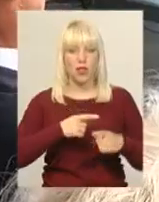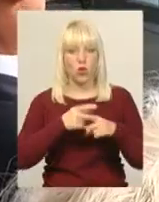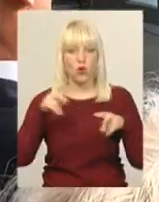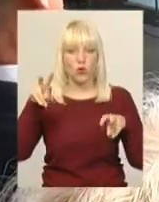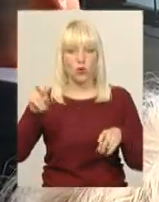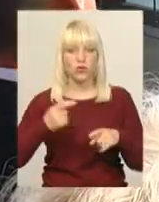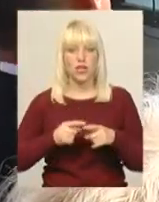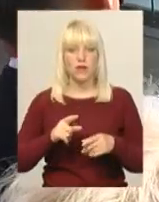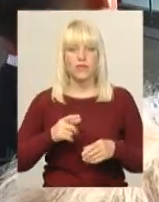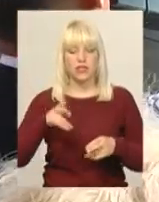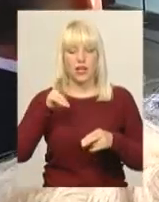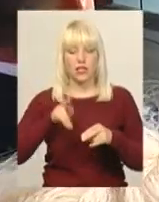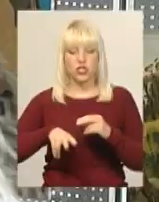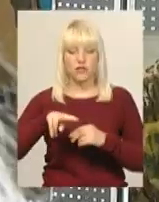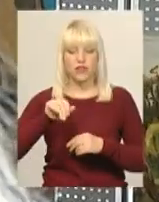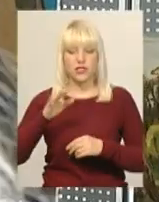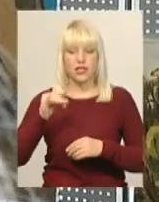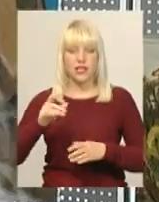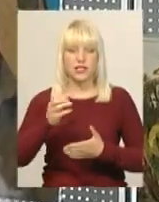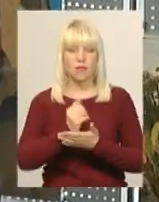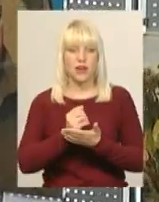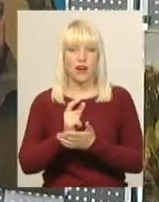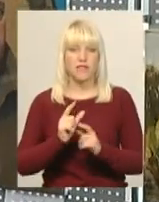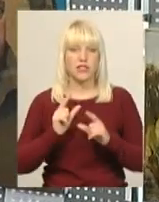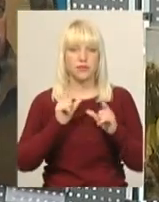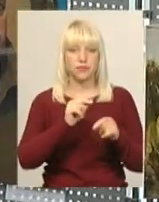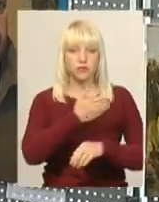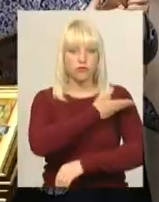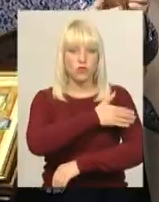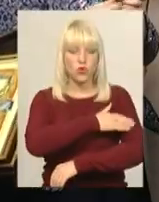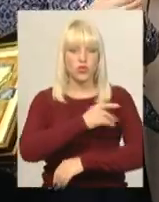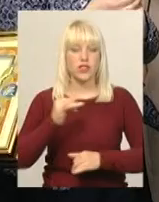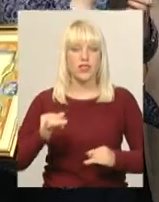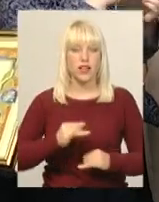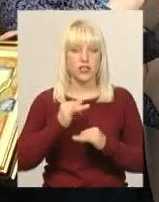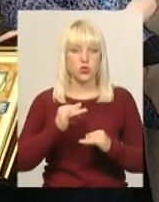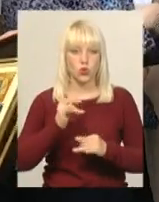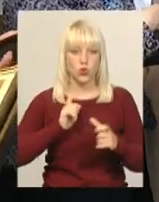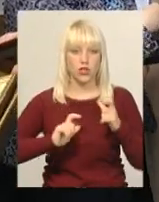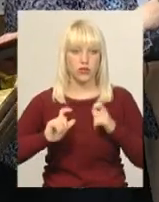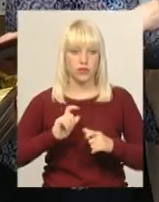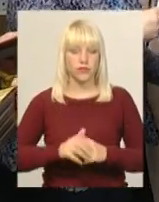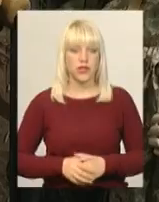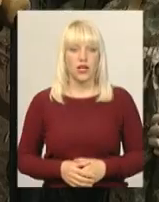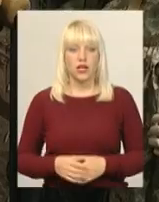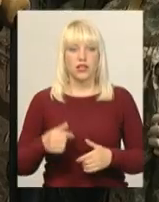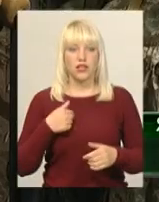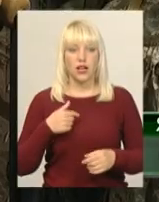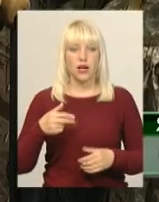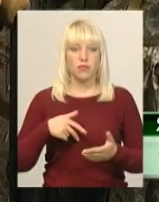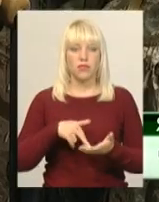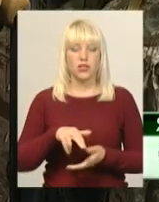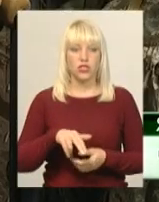ліцей і збирався вступати до Варшавського університету. На історика. Його зупинили події в Україні. Я прийшов додому,